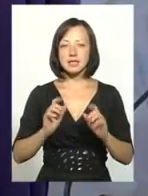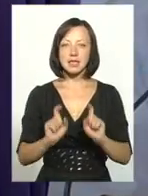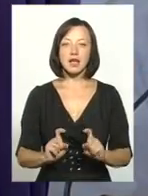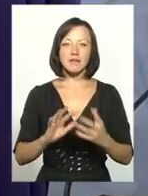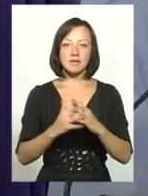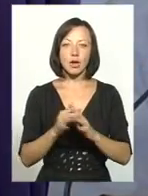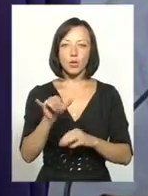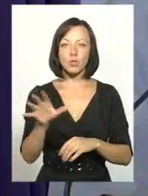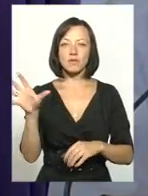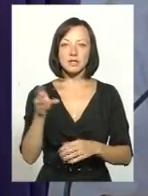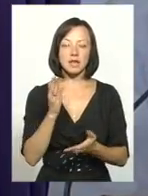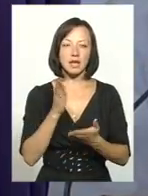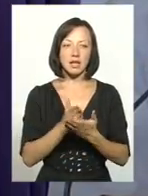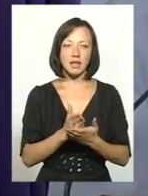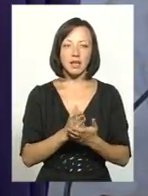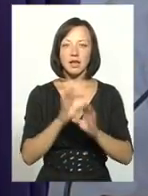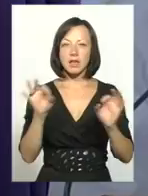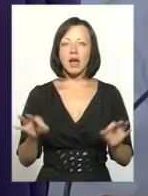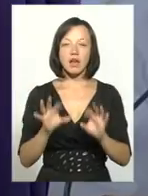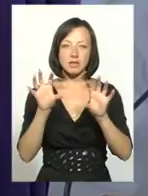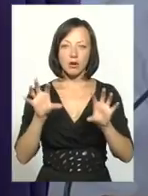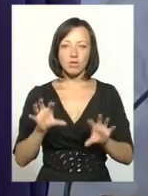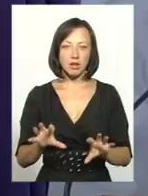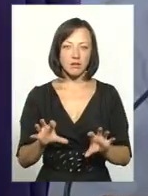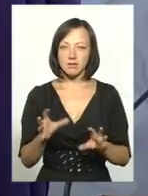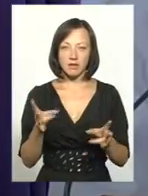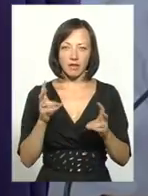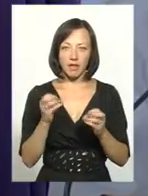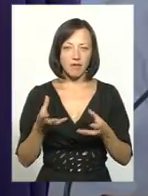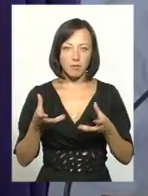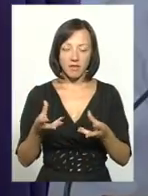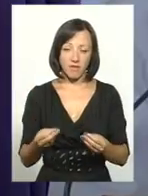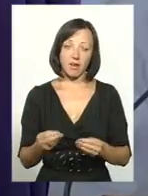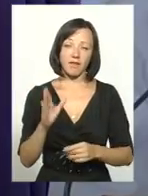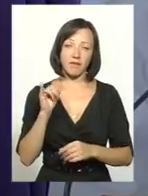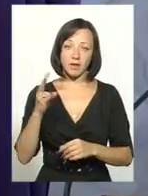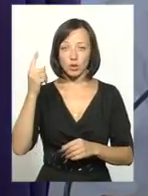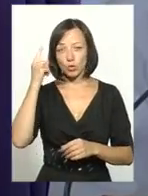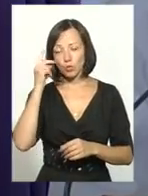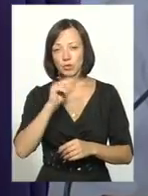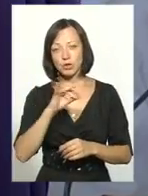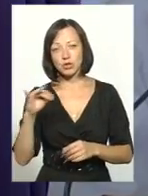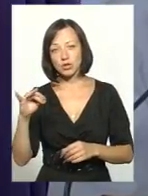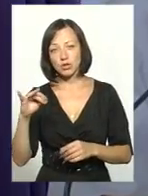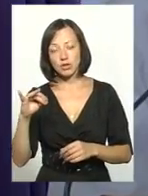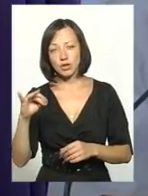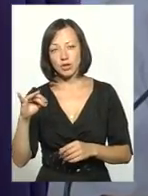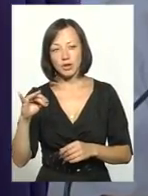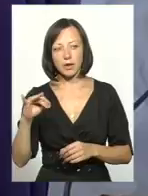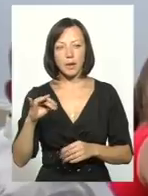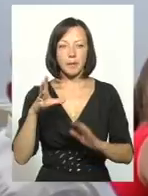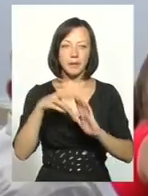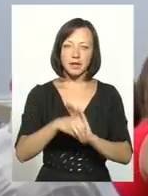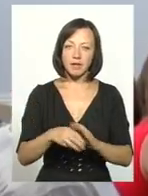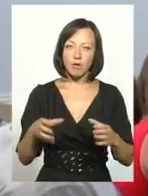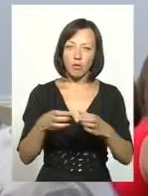він ніякого законодавства на нього не вліяє. І він думає, чи йому піти в